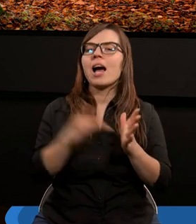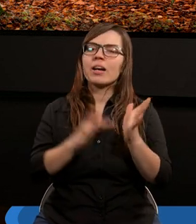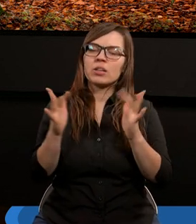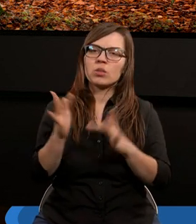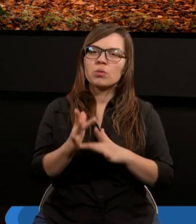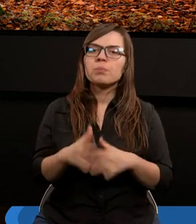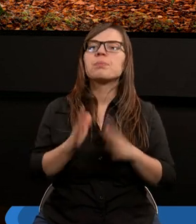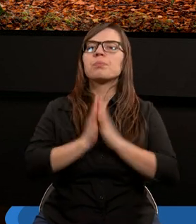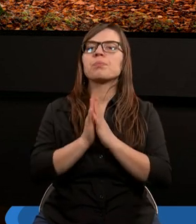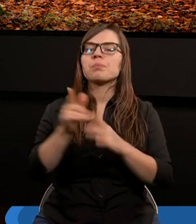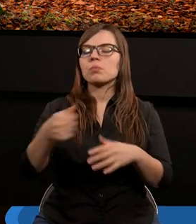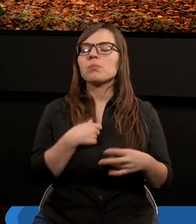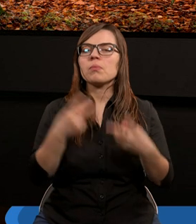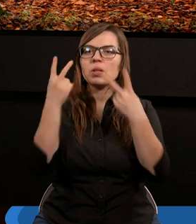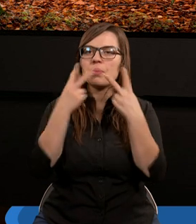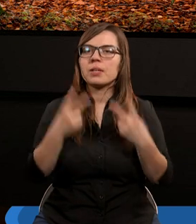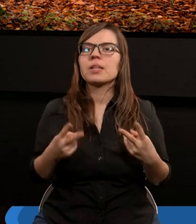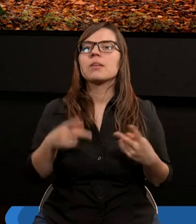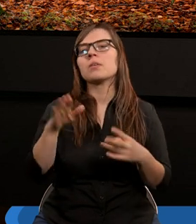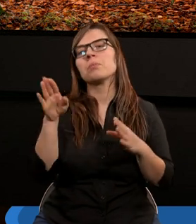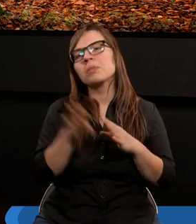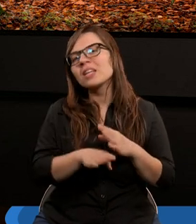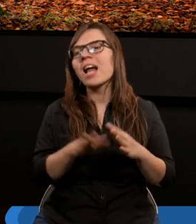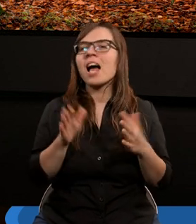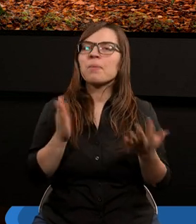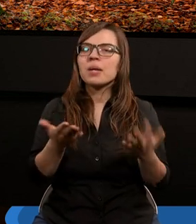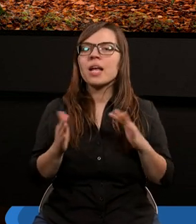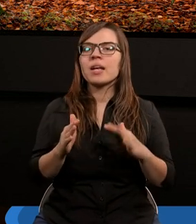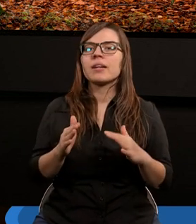Ja bym znów poprosił, żeby przeczytać przynajmniej